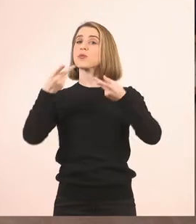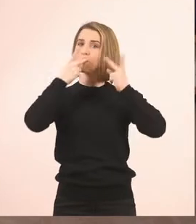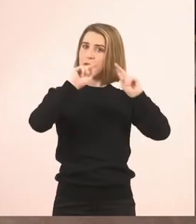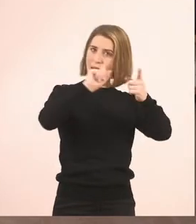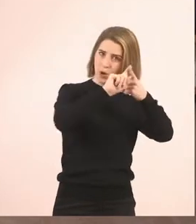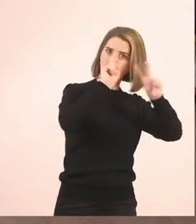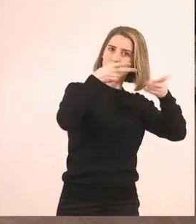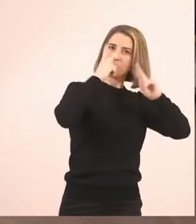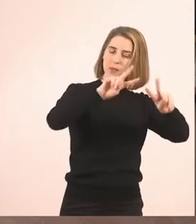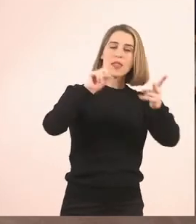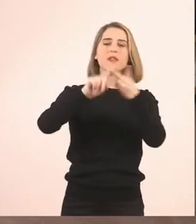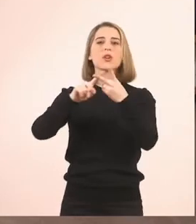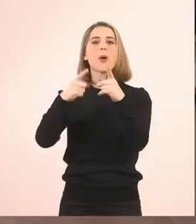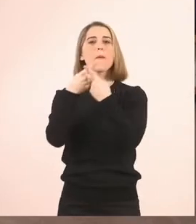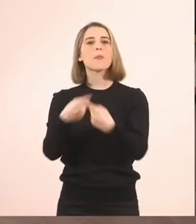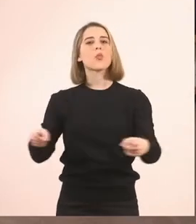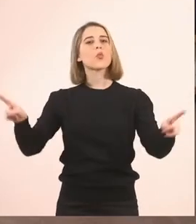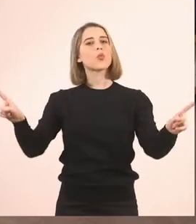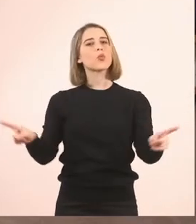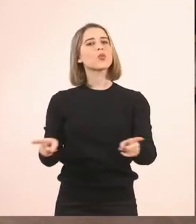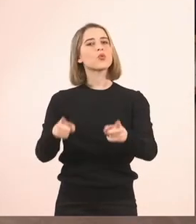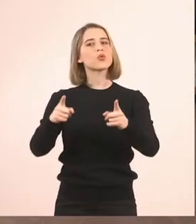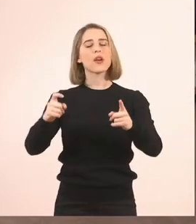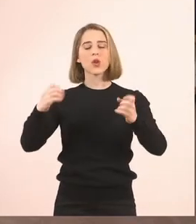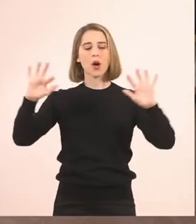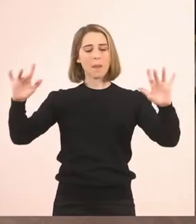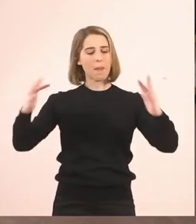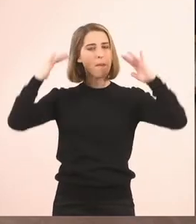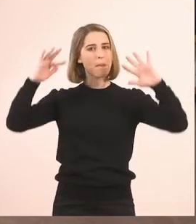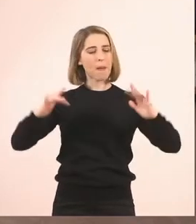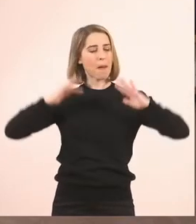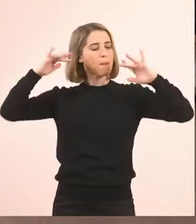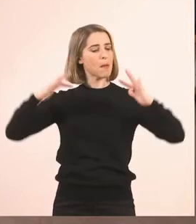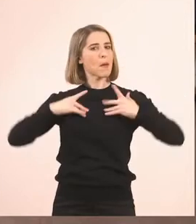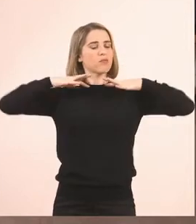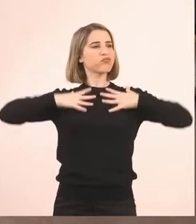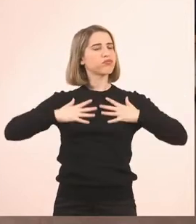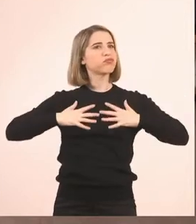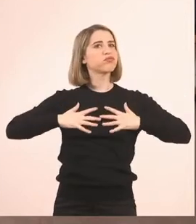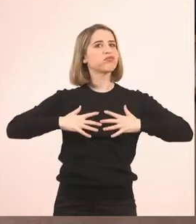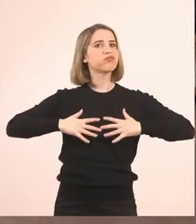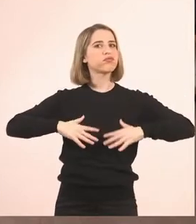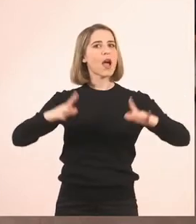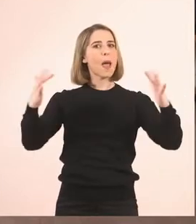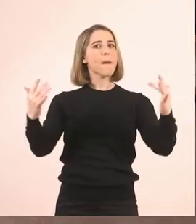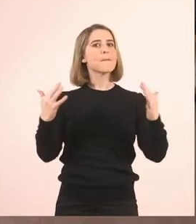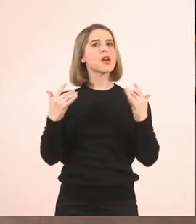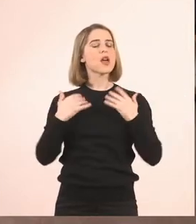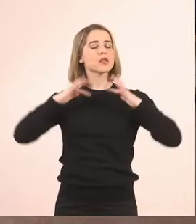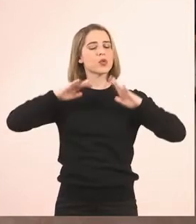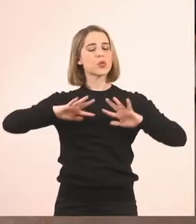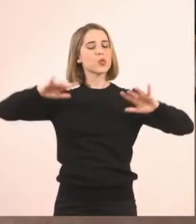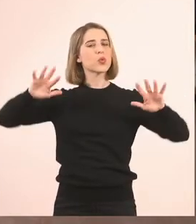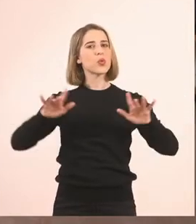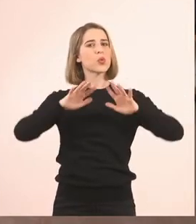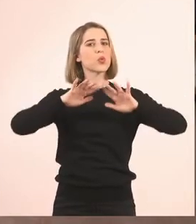μουσική μας δίνει την έμπνευση. Εδώ λοιπόν, τώρα ακούμε μία μουσική που έχω γράψει για τέτοιο λόγο. Λοιπόν,